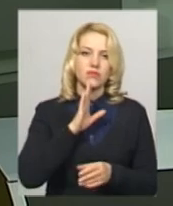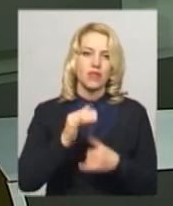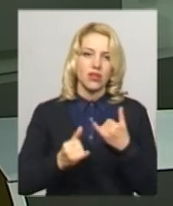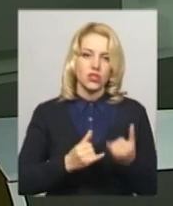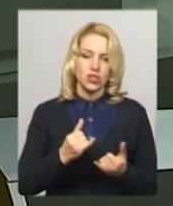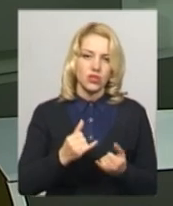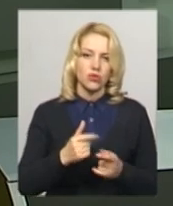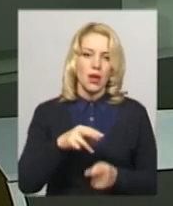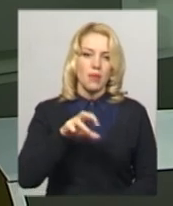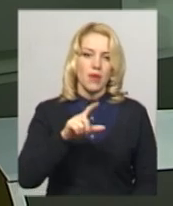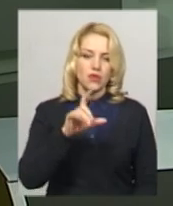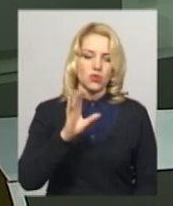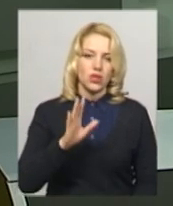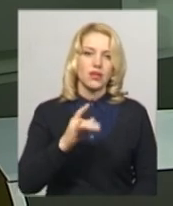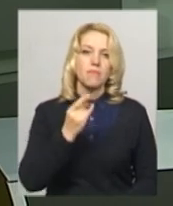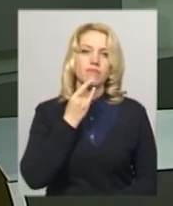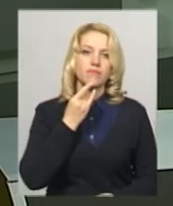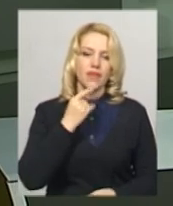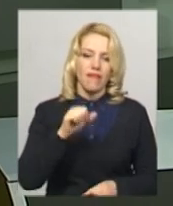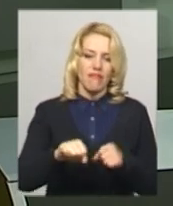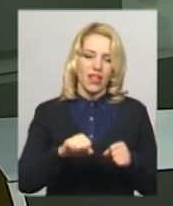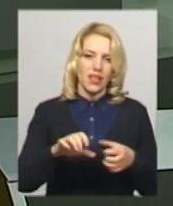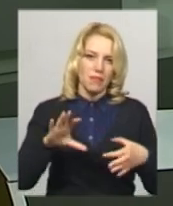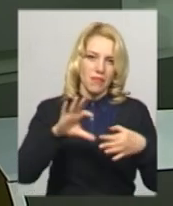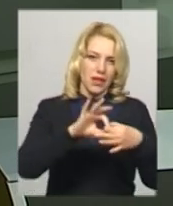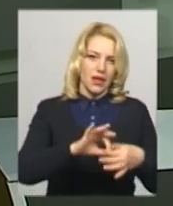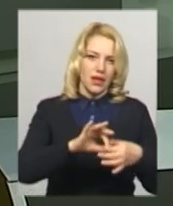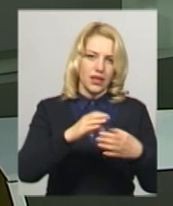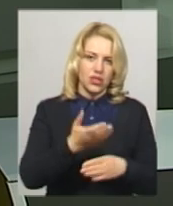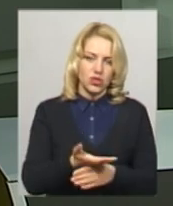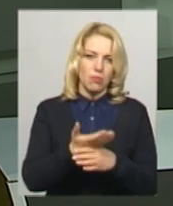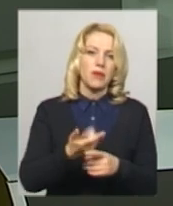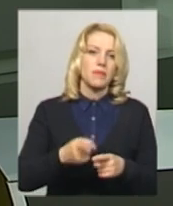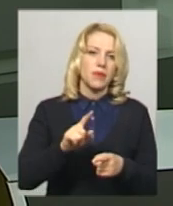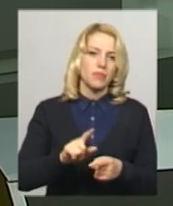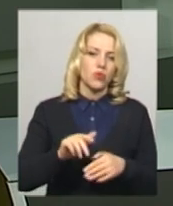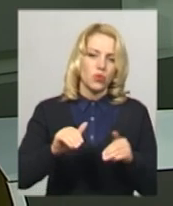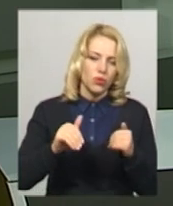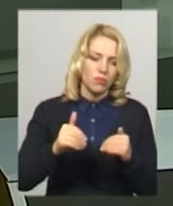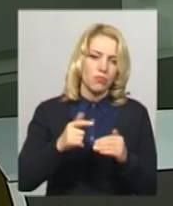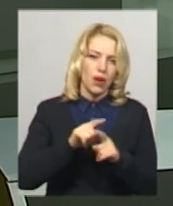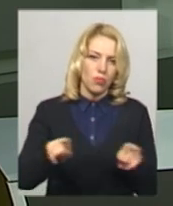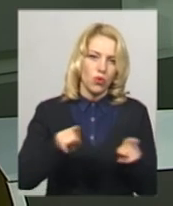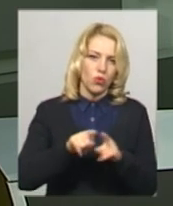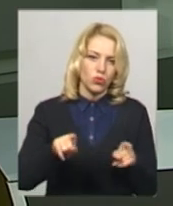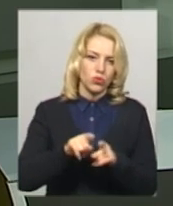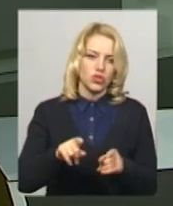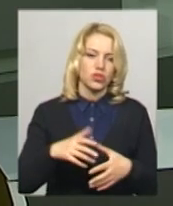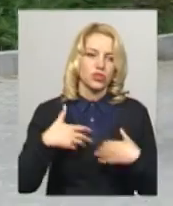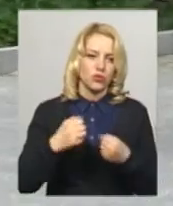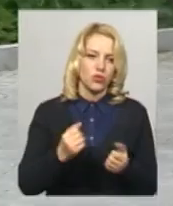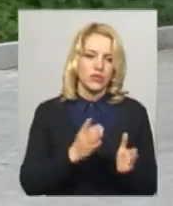пара використовуватиме велопричіп сонячною панелью, пропагуючи еко-стиль життя. Подробиці в сюжеті Лесі Боровець.